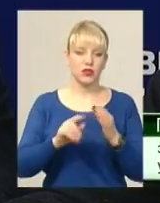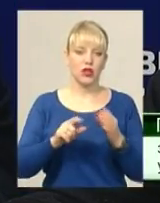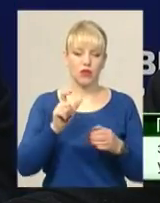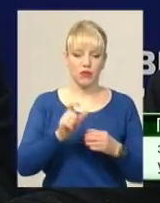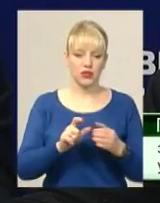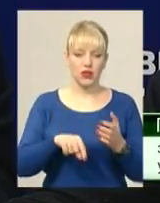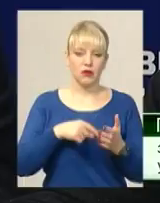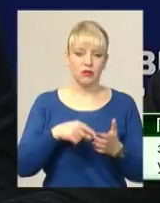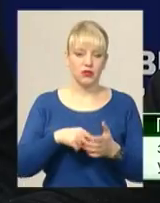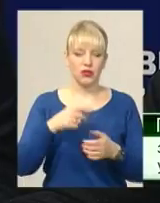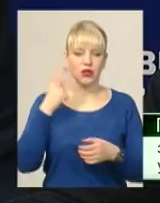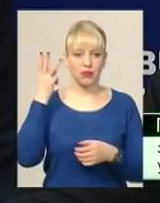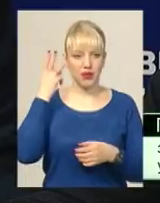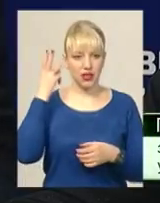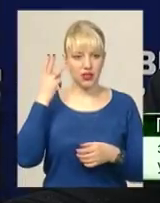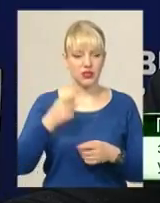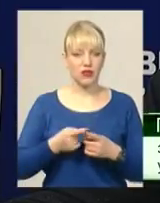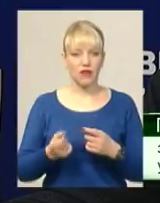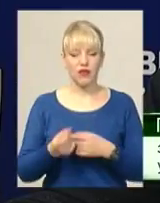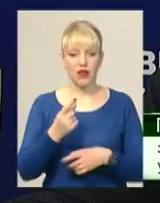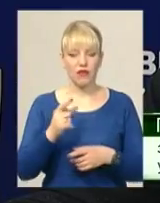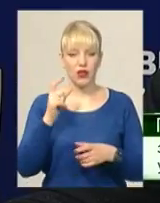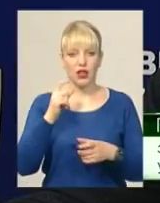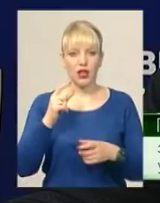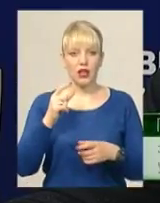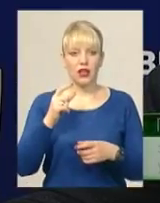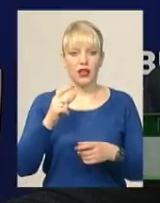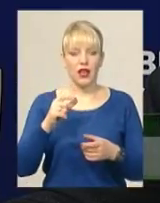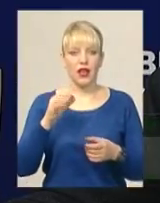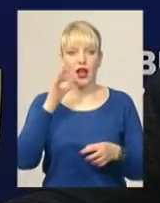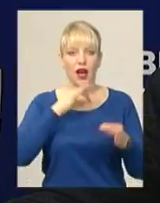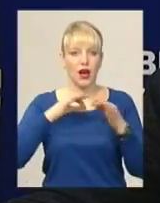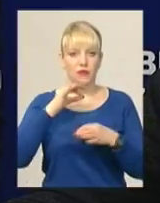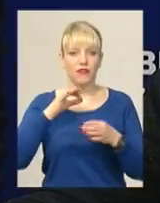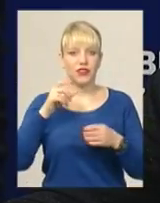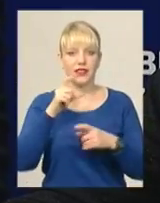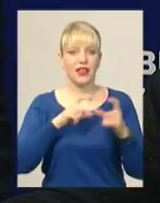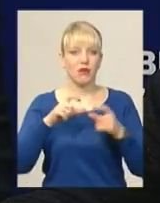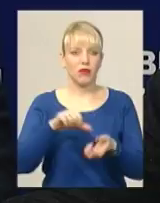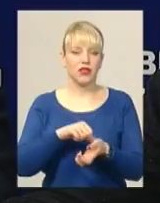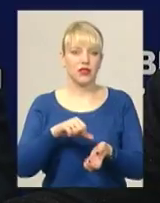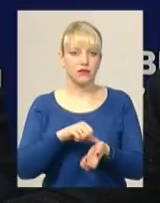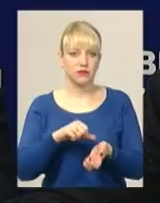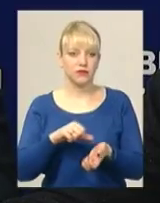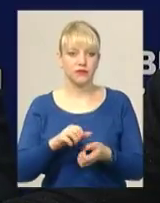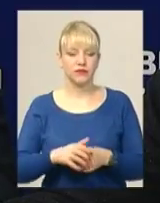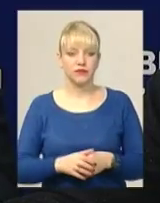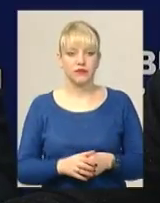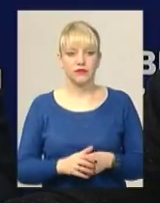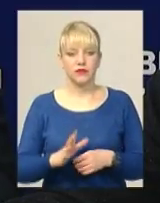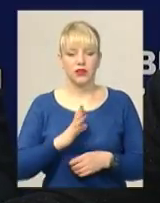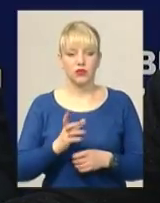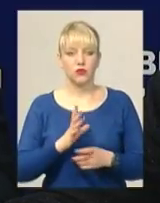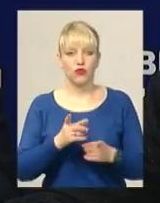Хмельницького, який збував цихотропну речу, амфітамін було, було також